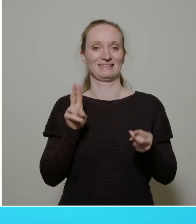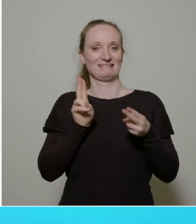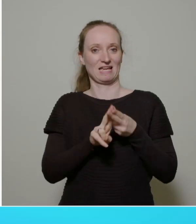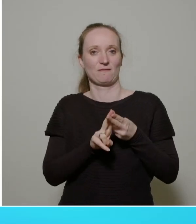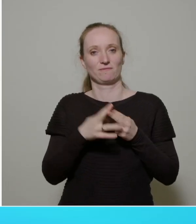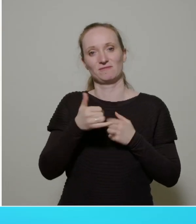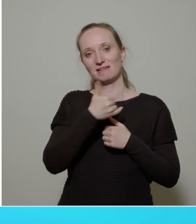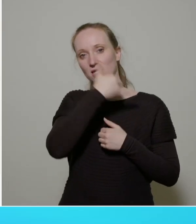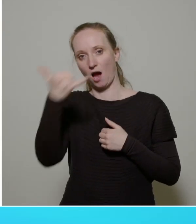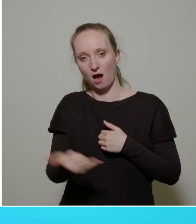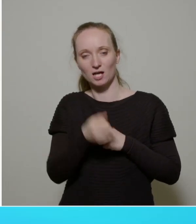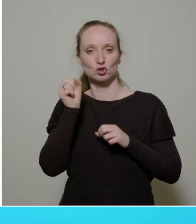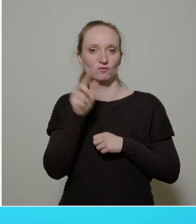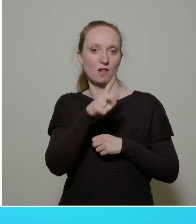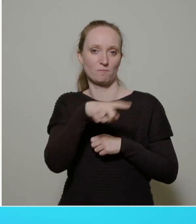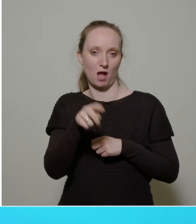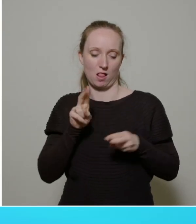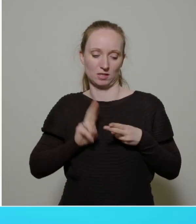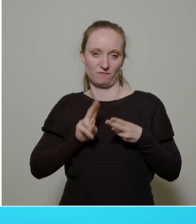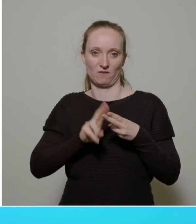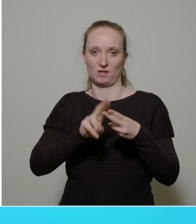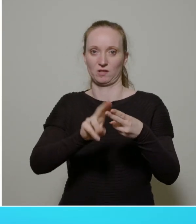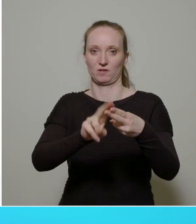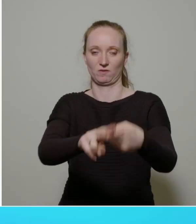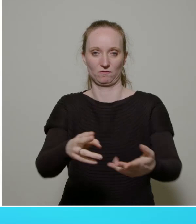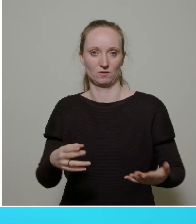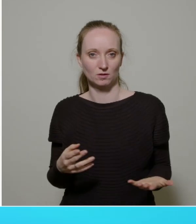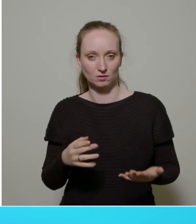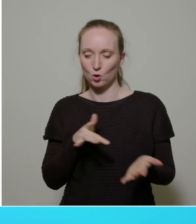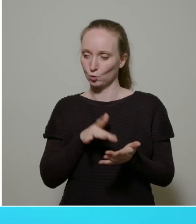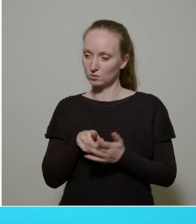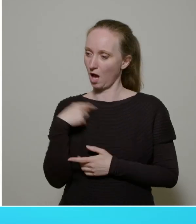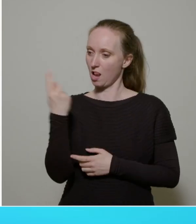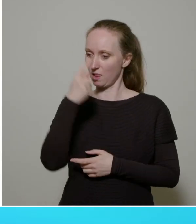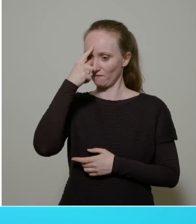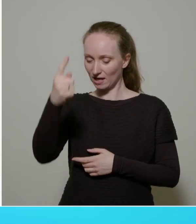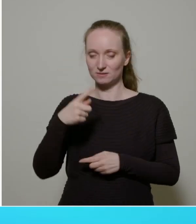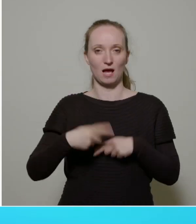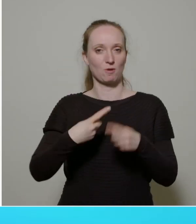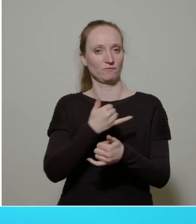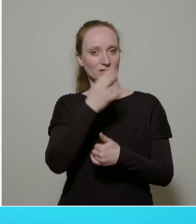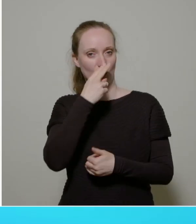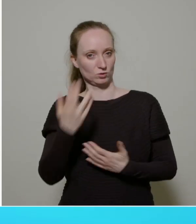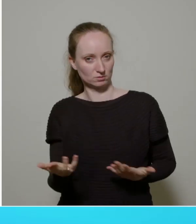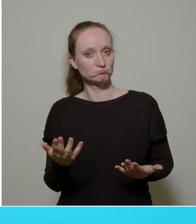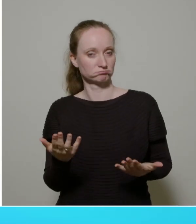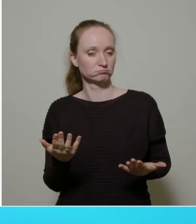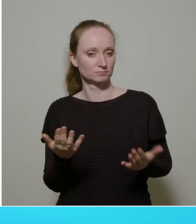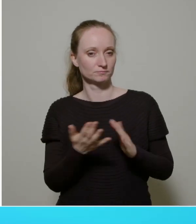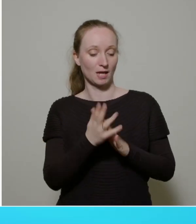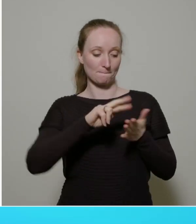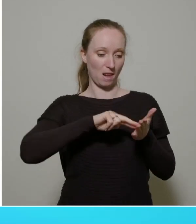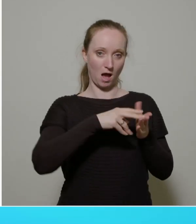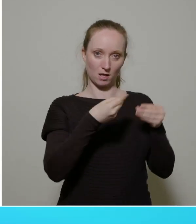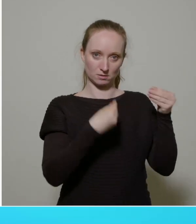Da scheint es auch allen völlig selbstverständlich zu sein, wie die Abläufe sind. Ich mag einen Plan haben, aber die